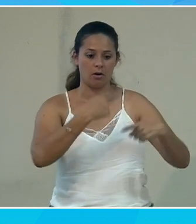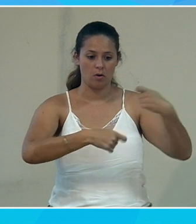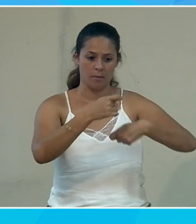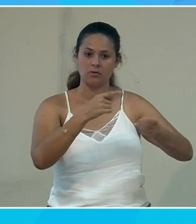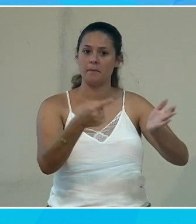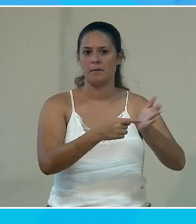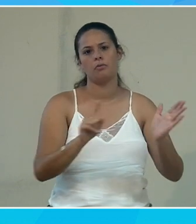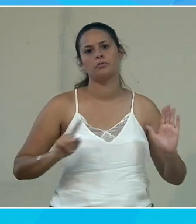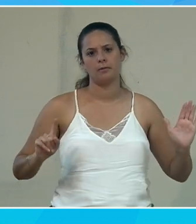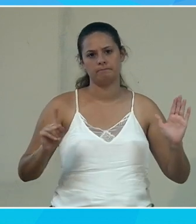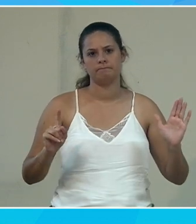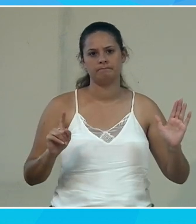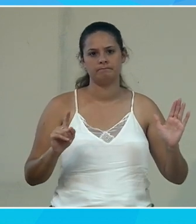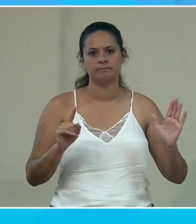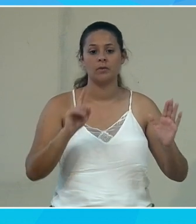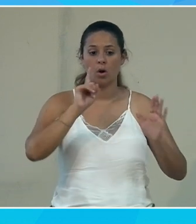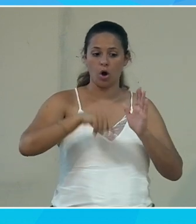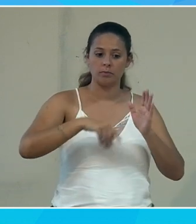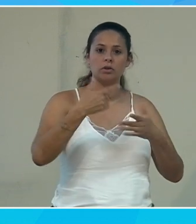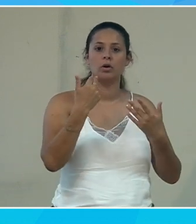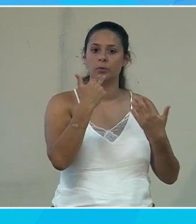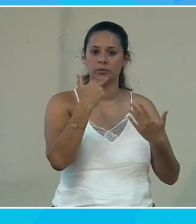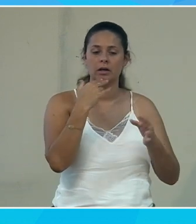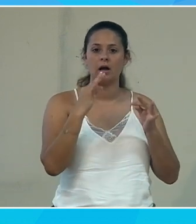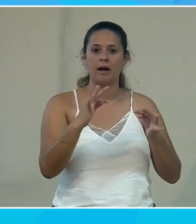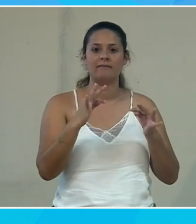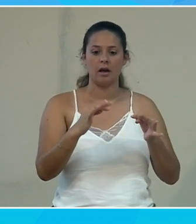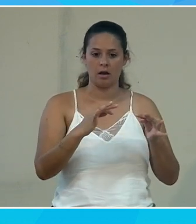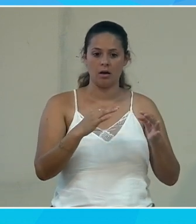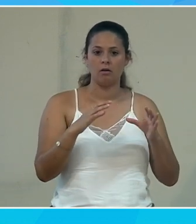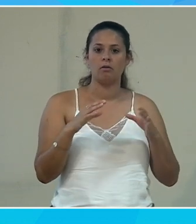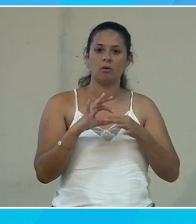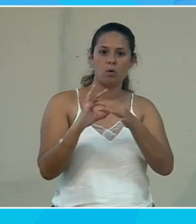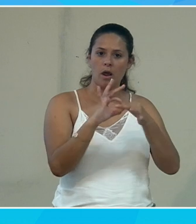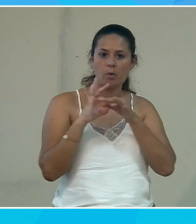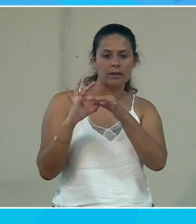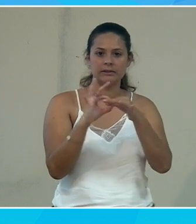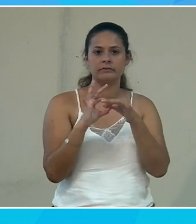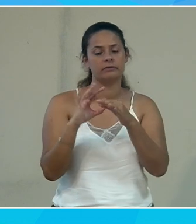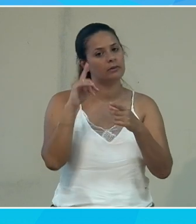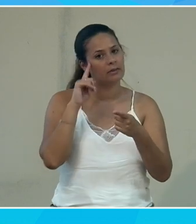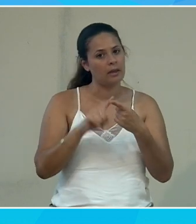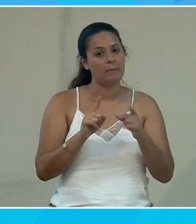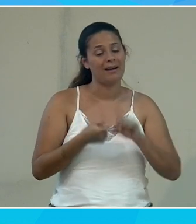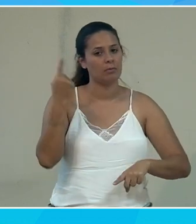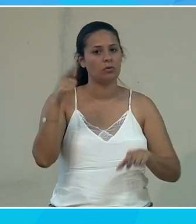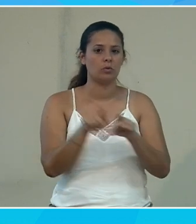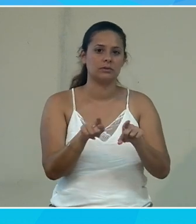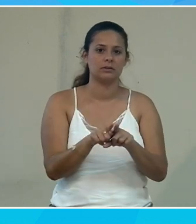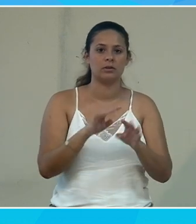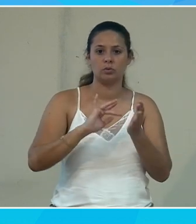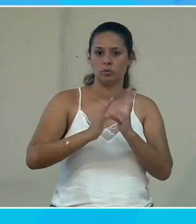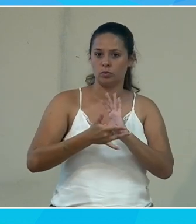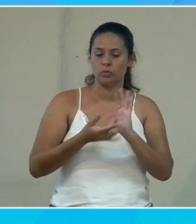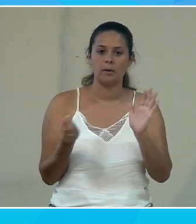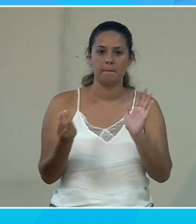vous n'avez pas le droit vous êtes obligés de l'utiliser dans un mode on va dire plutôt collaboratif et puis un truc surtout qui est important c'est que tout ce